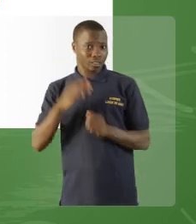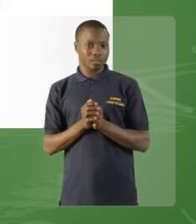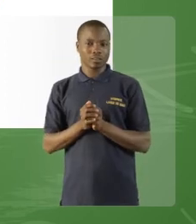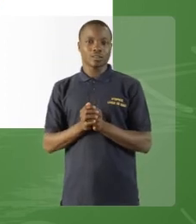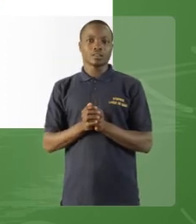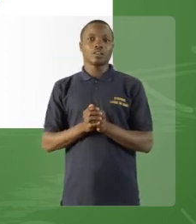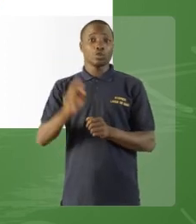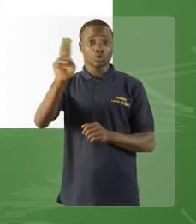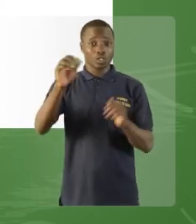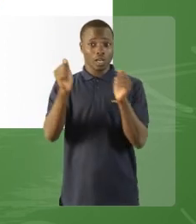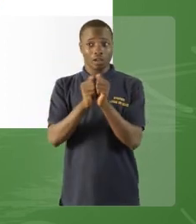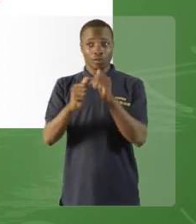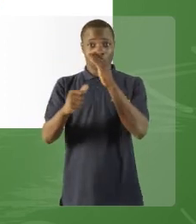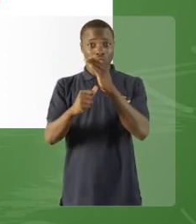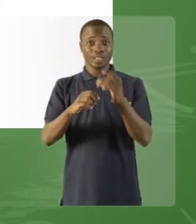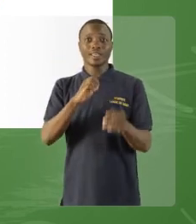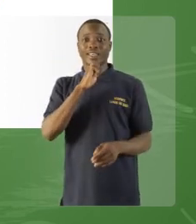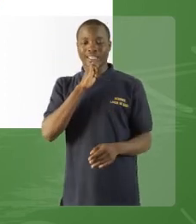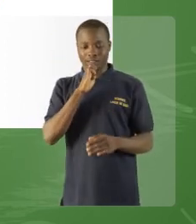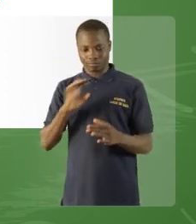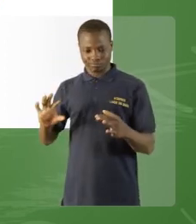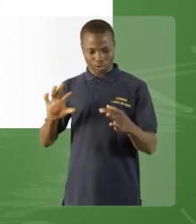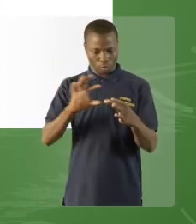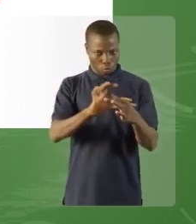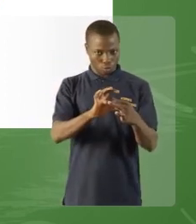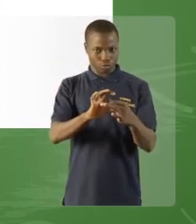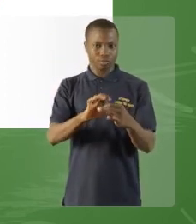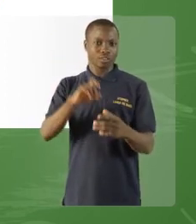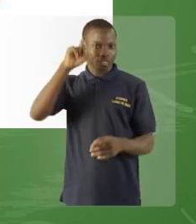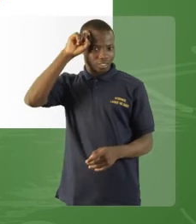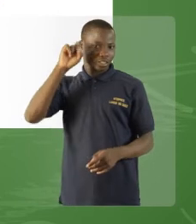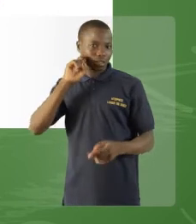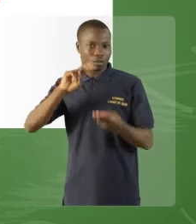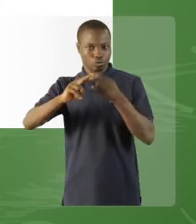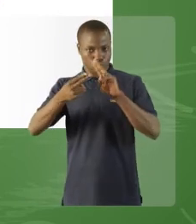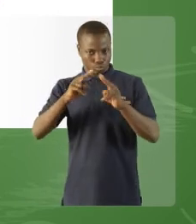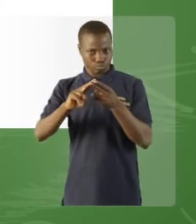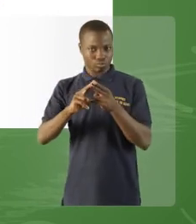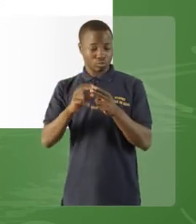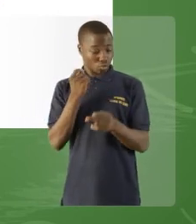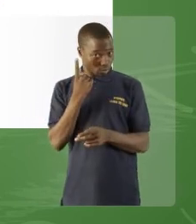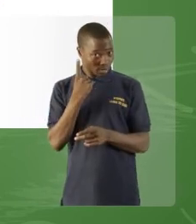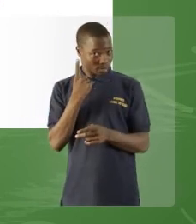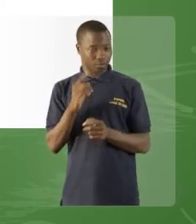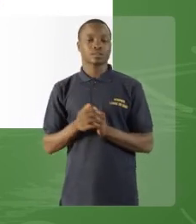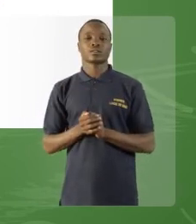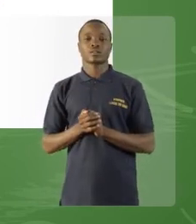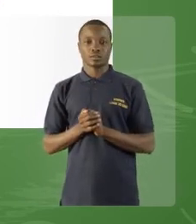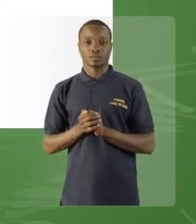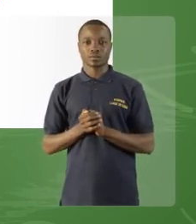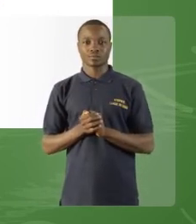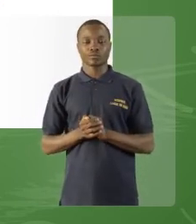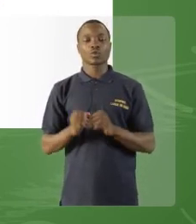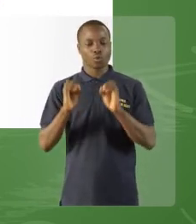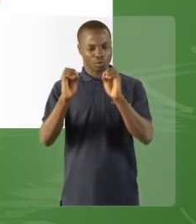«'est-ce que nous retenons ? » « Nous retenons, ici, que le participe passé, employé avec l'auxiliaire,